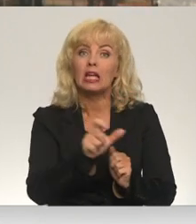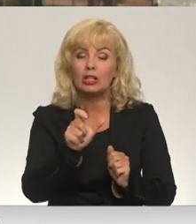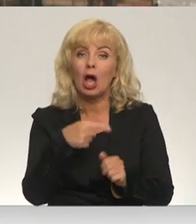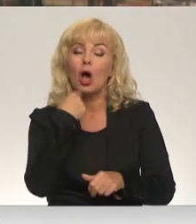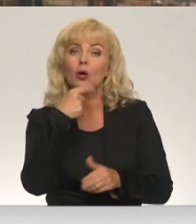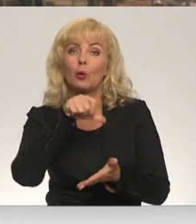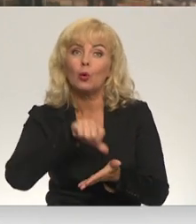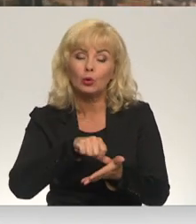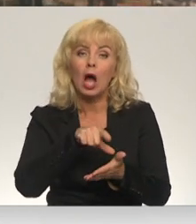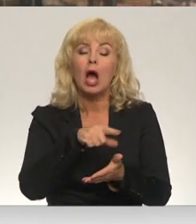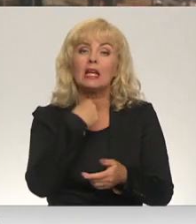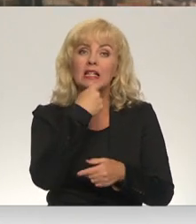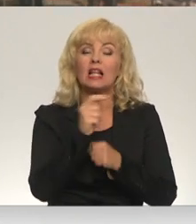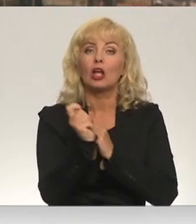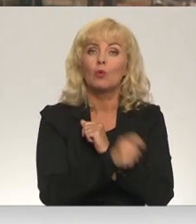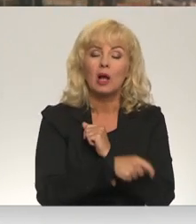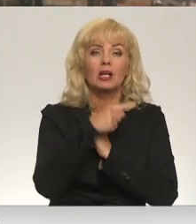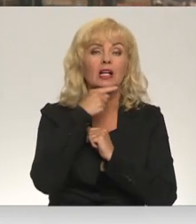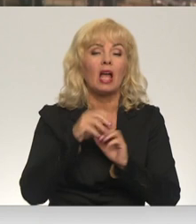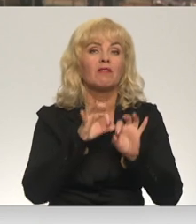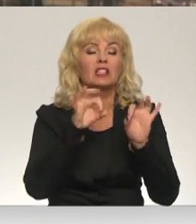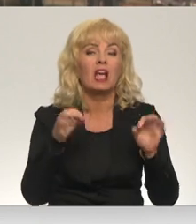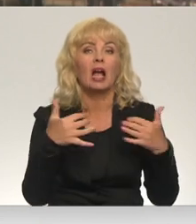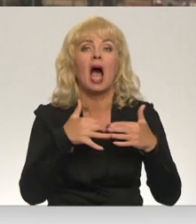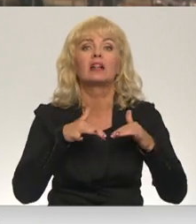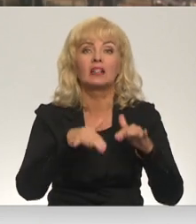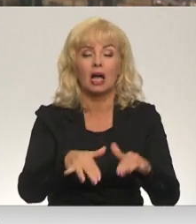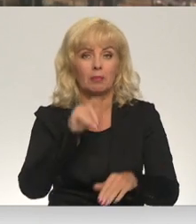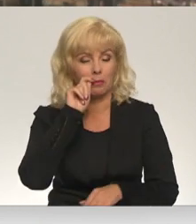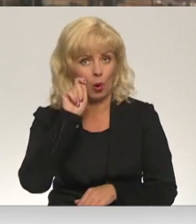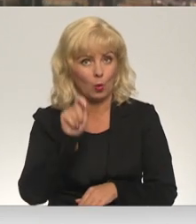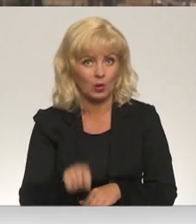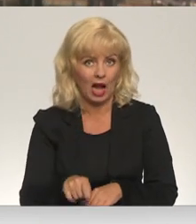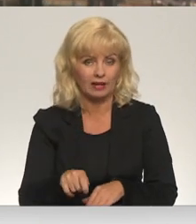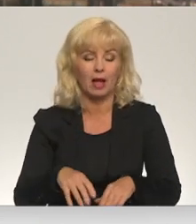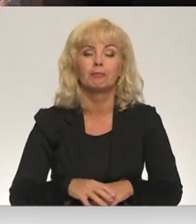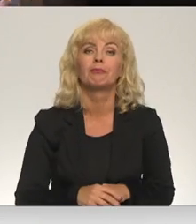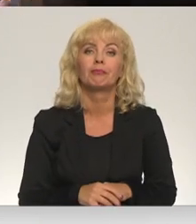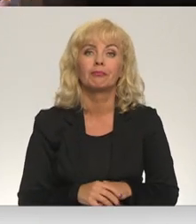izskanēja nosodujījums Krievijas sāktajie karadarbībai Ukrainā. Par to vairāk stāsta Madar Līcīte.